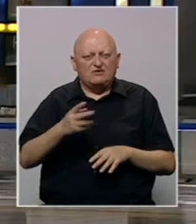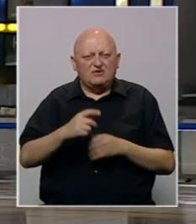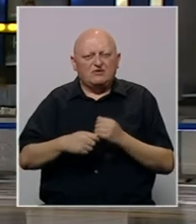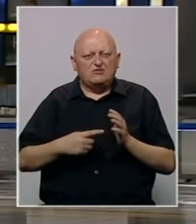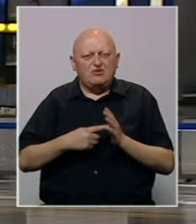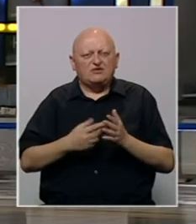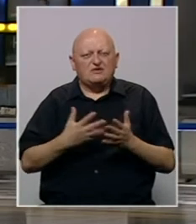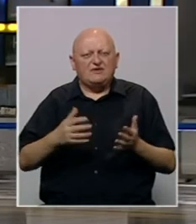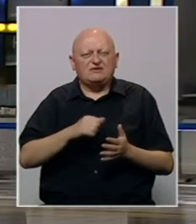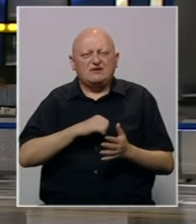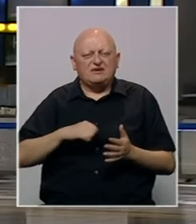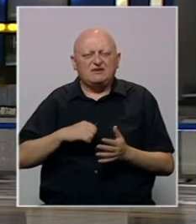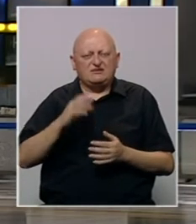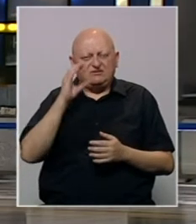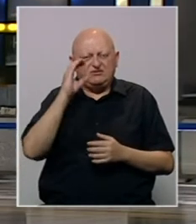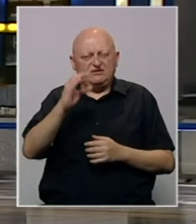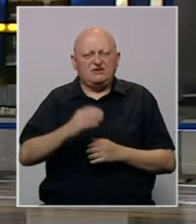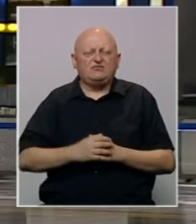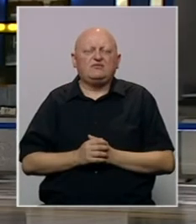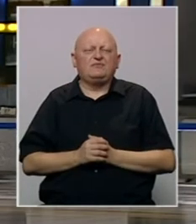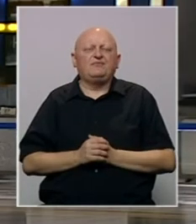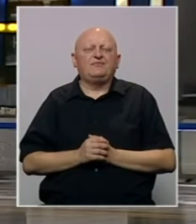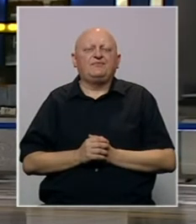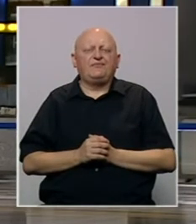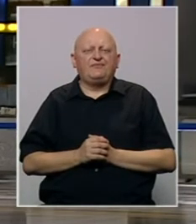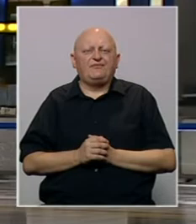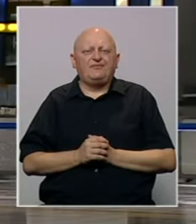12. augusta pokazuje i veliko interesovanje.